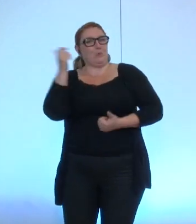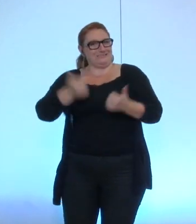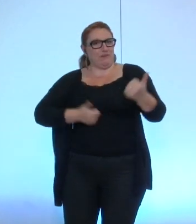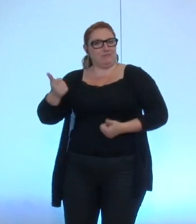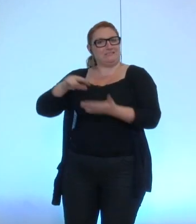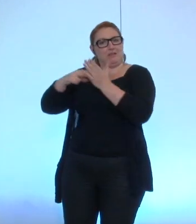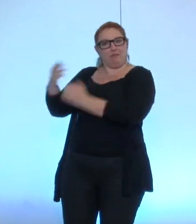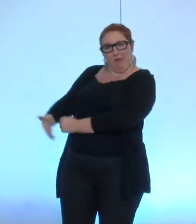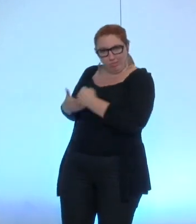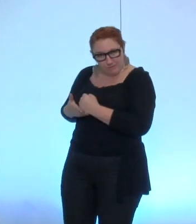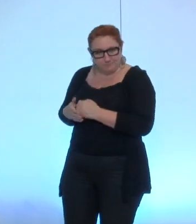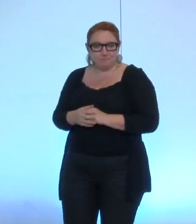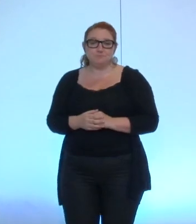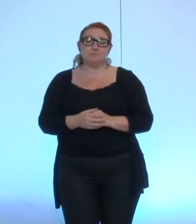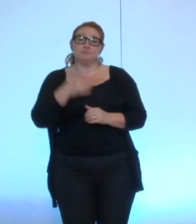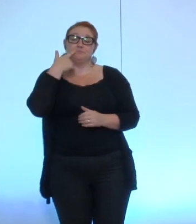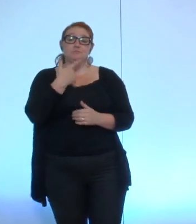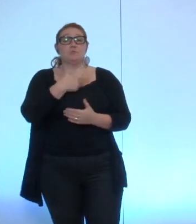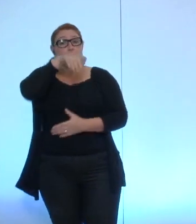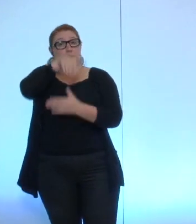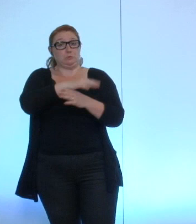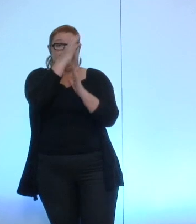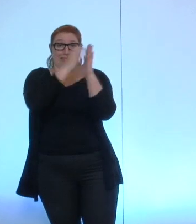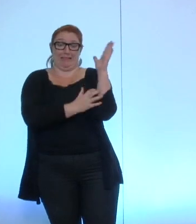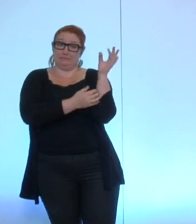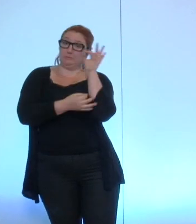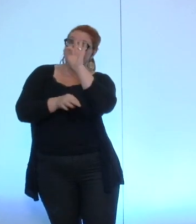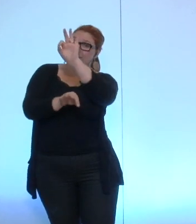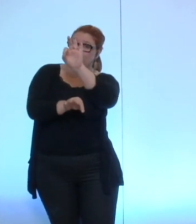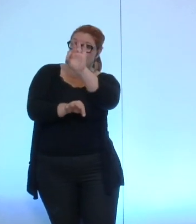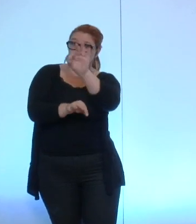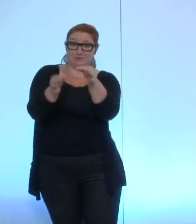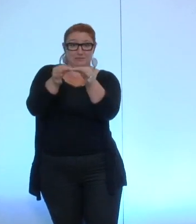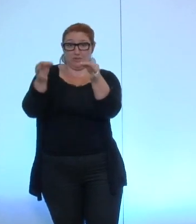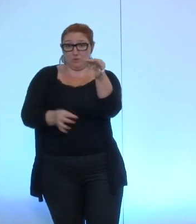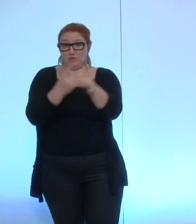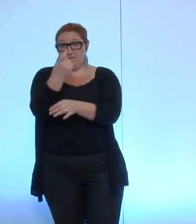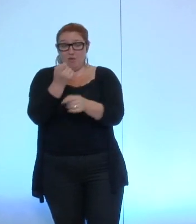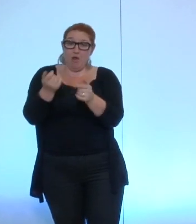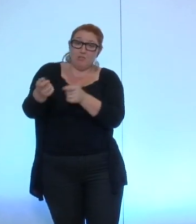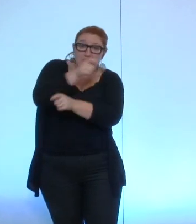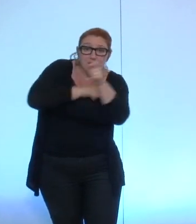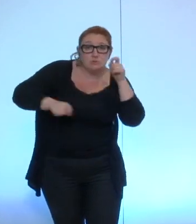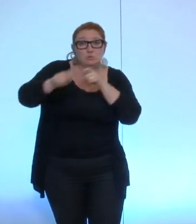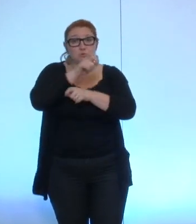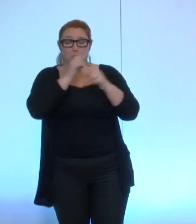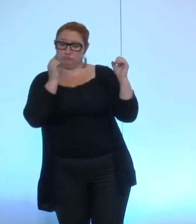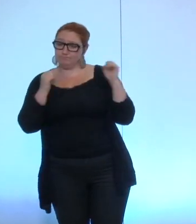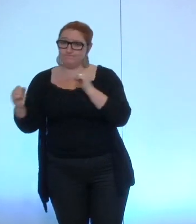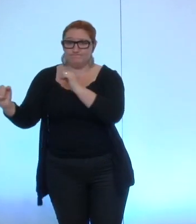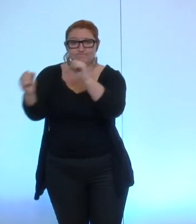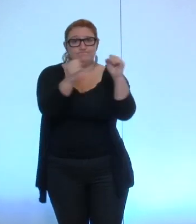texte présenté ce soir est donc le fruit de discussions et de consensus élaborés par ce groupe de travail.